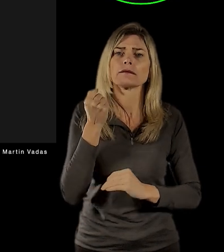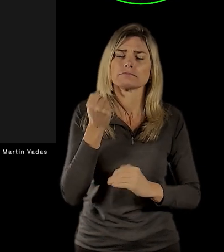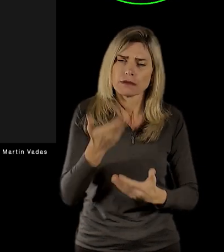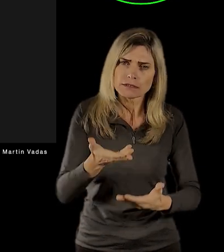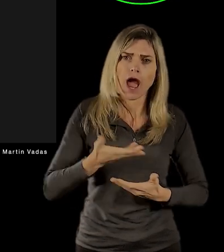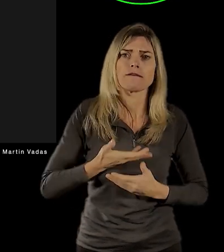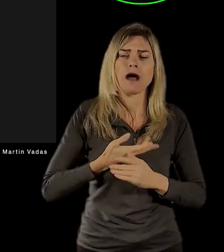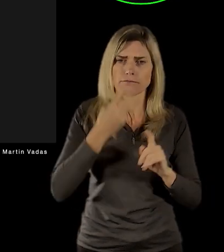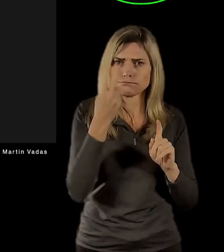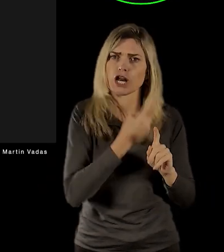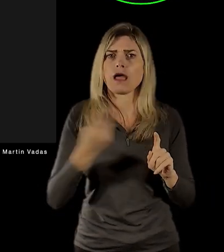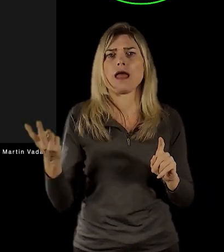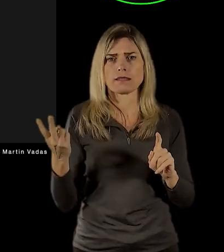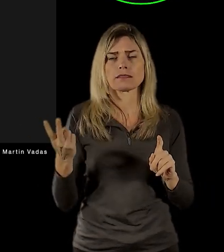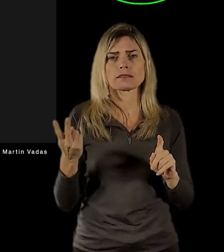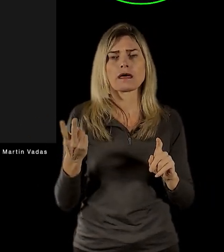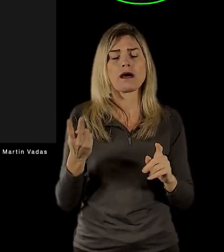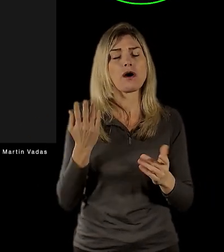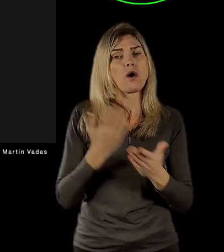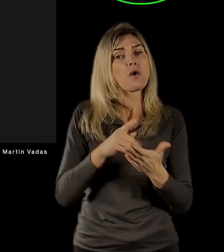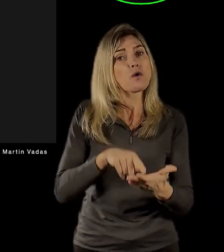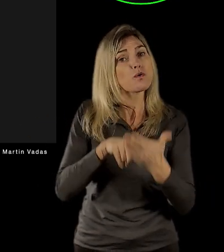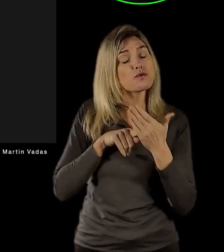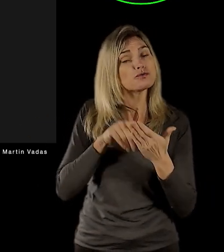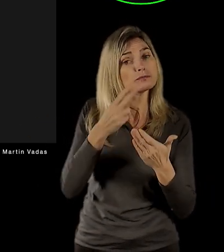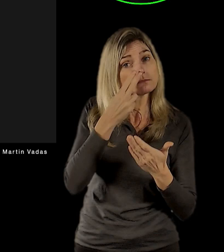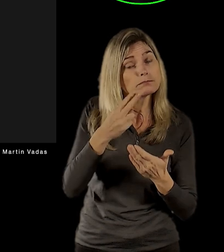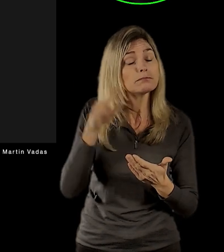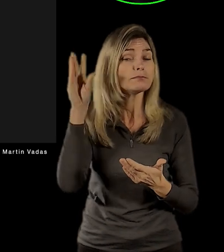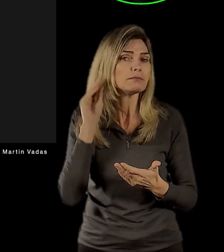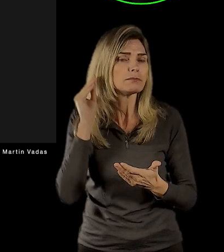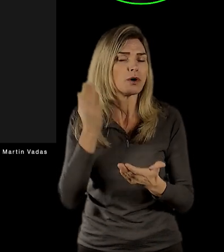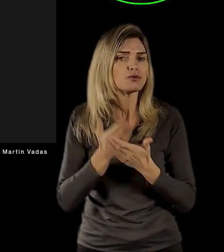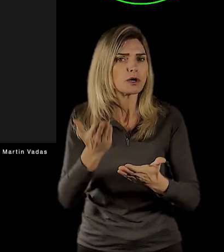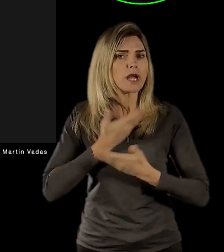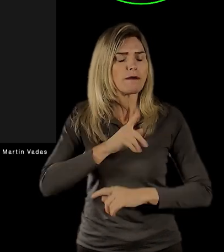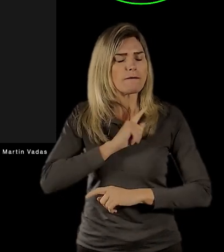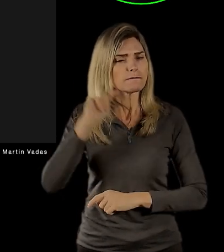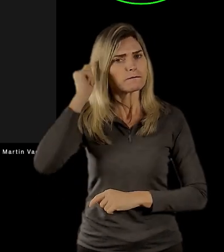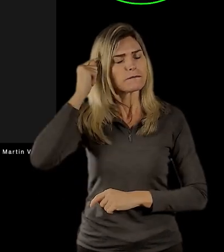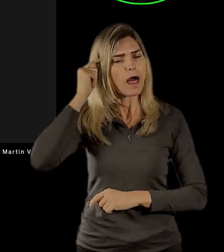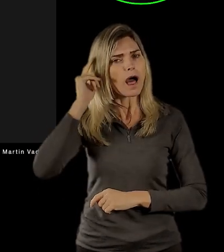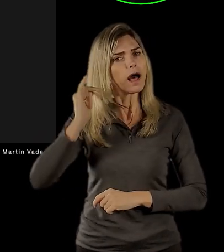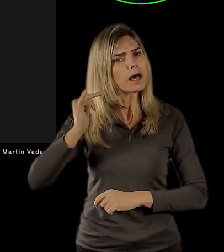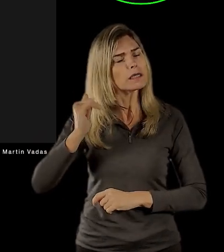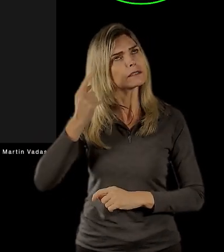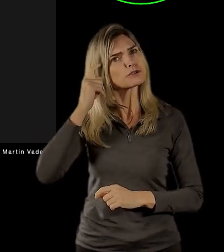být dobrý impuls k nějakému dalšímu přemýšlení na těma tématama, které jsou dál rozvinutý a